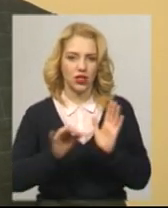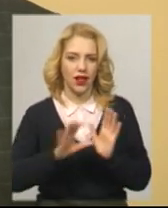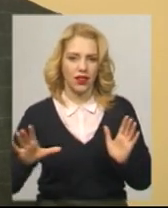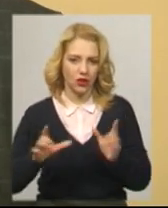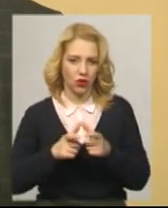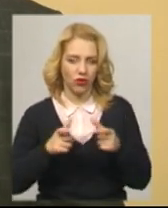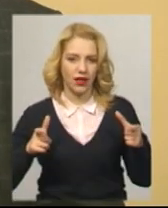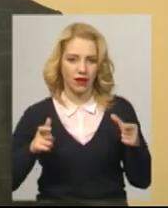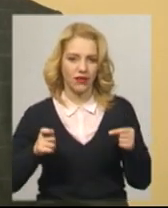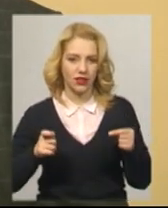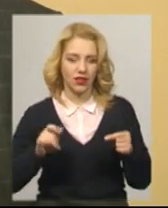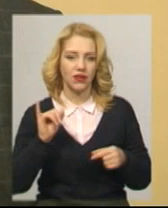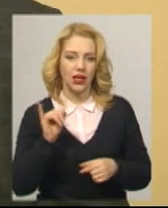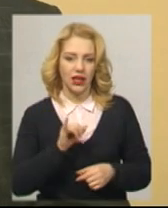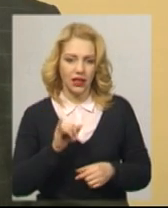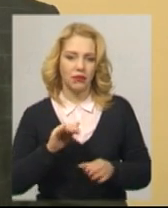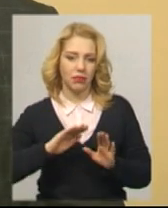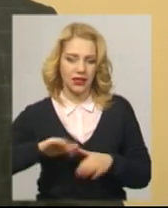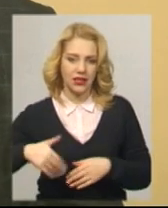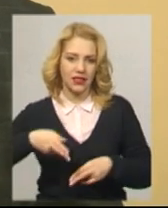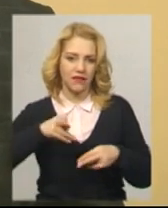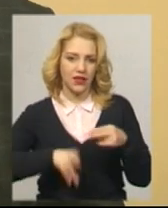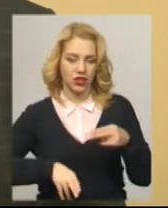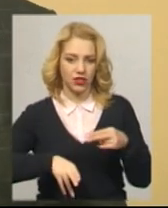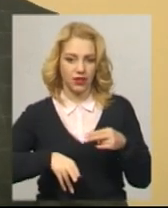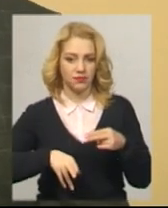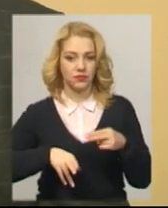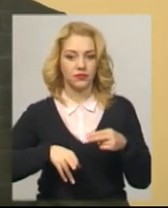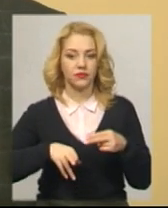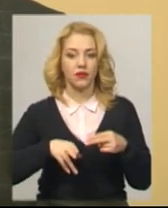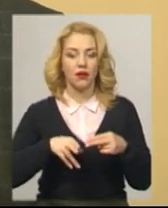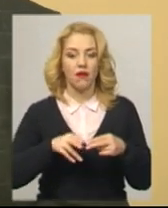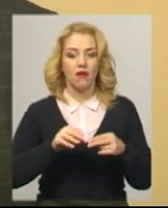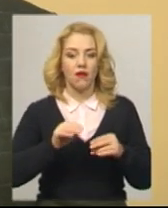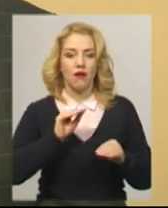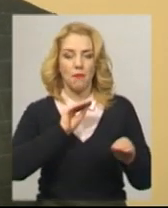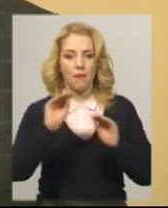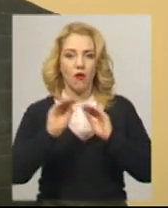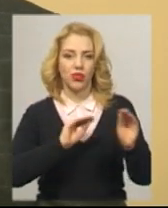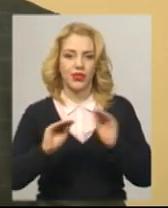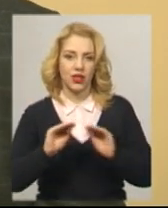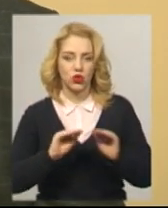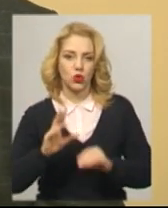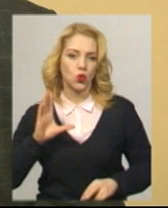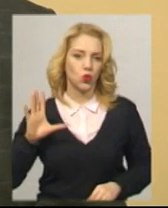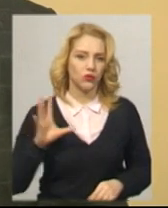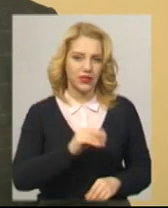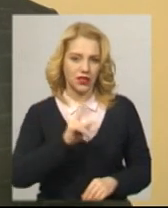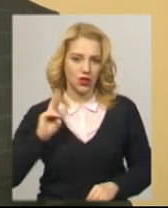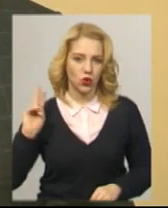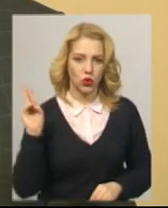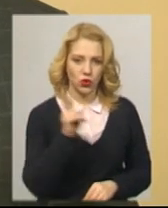І після завершення монтажу по всіх транспортних одиницях